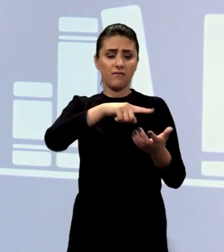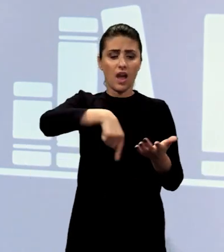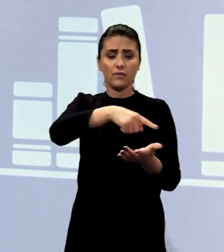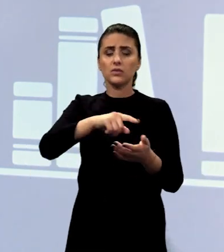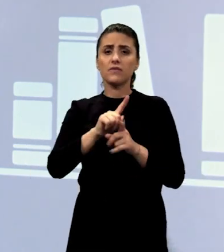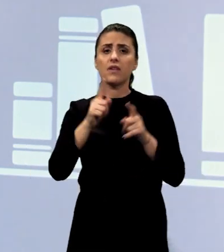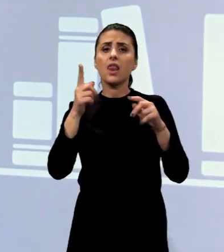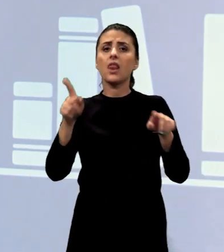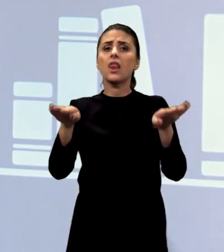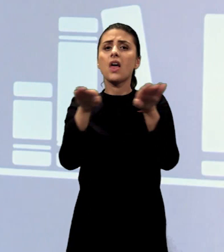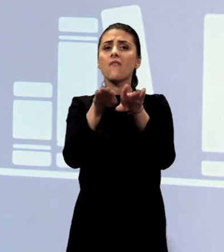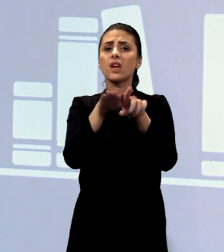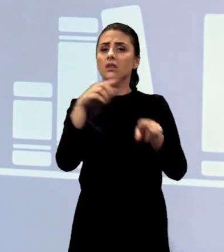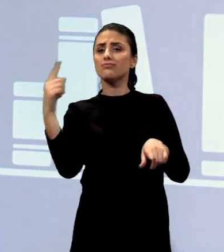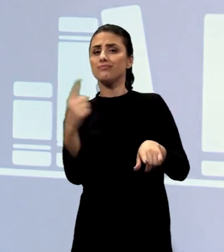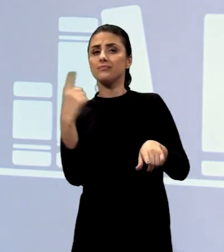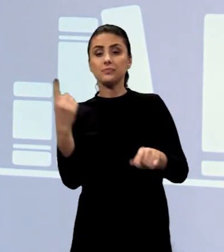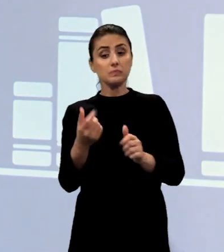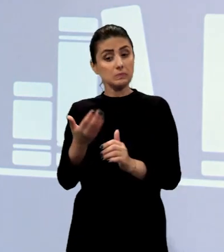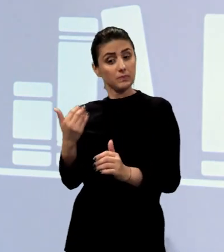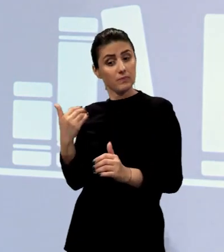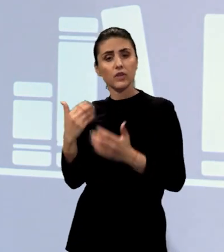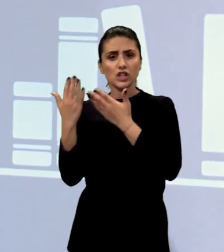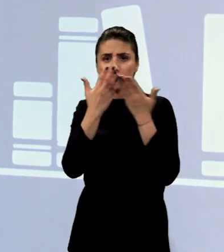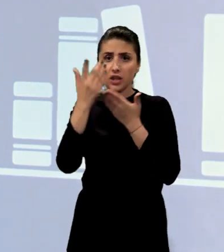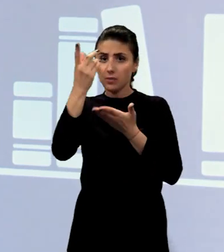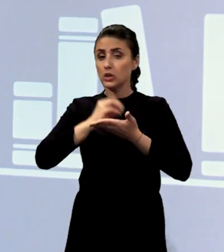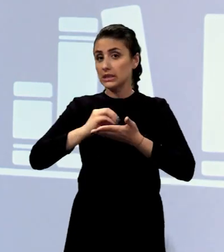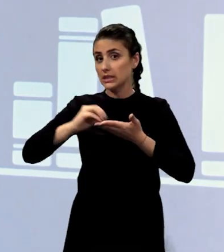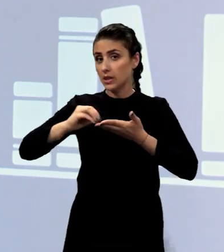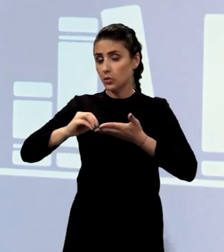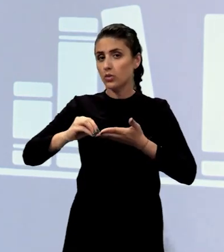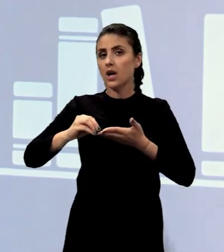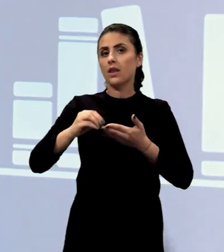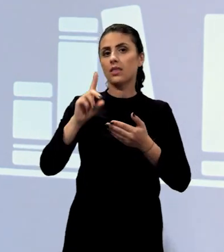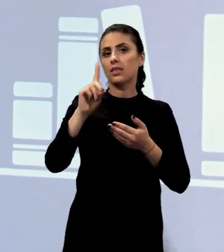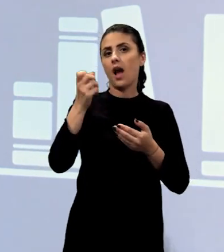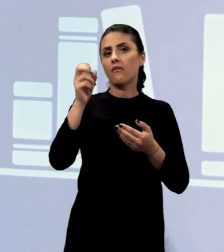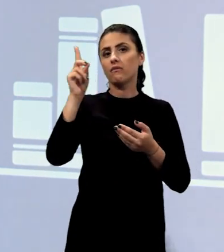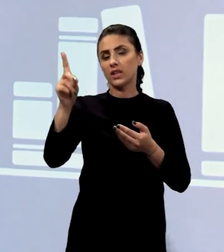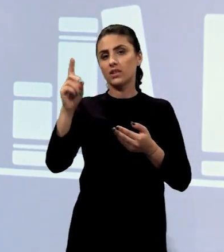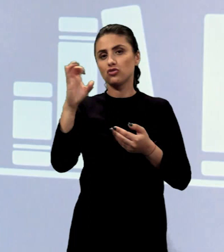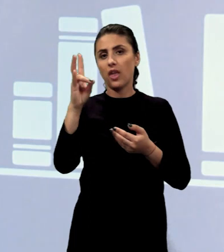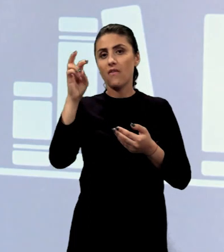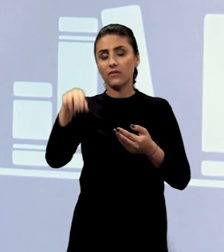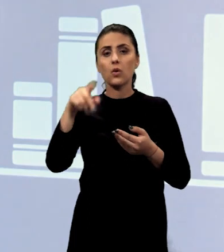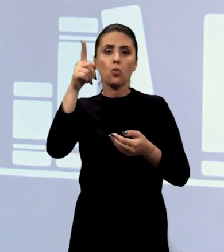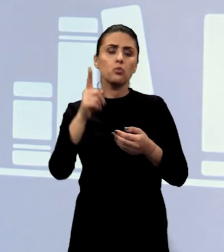farfuriile să se învârtă. De curând citeam aceeași idee scrisă de un scritor pe nume David Jeff într-un articol din